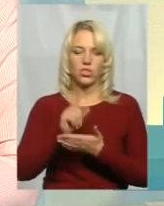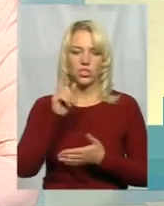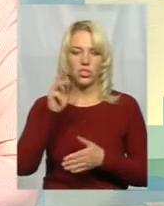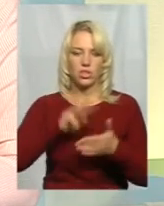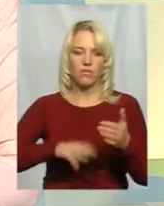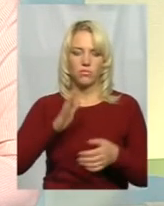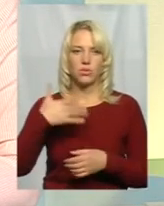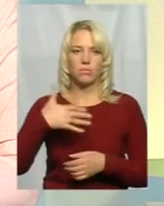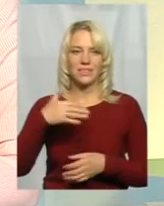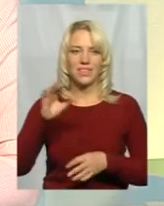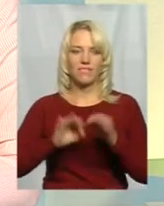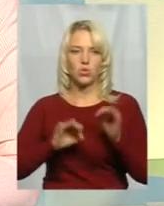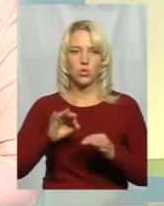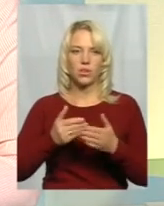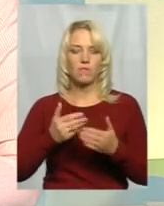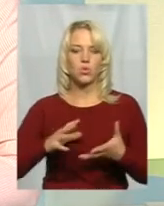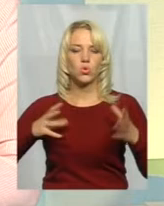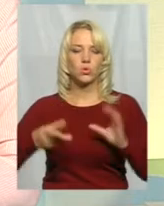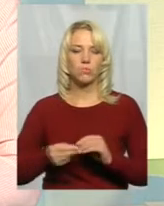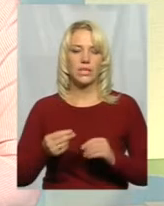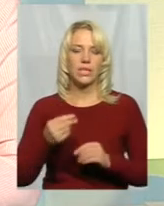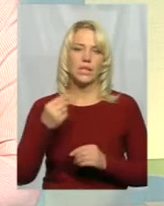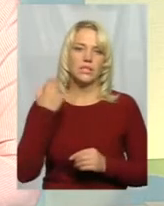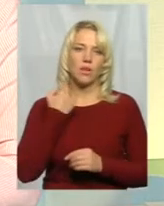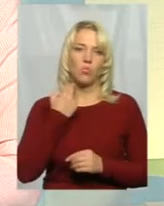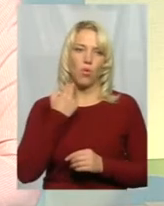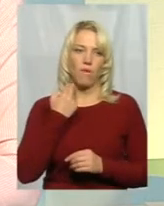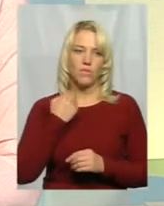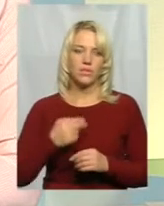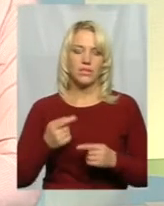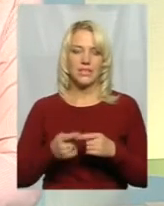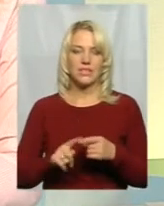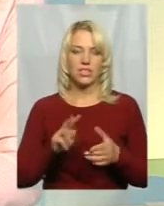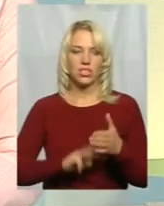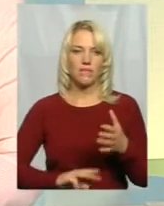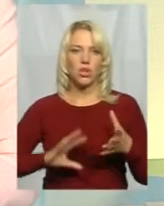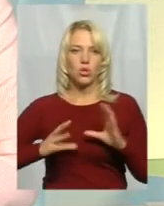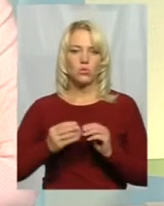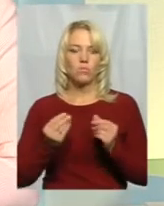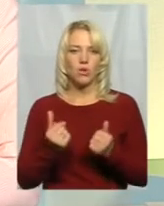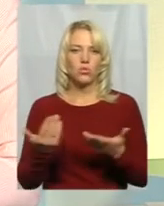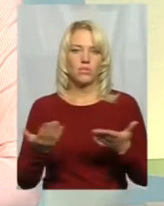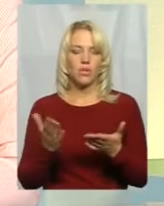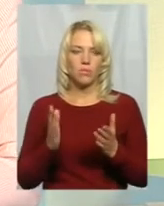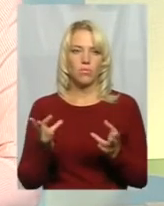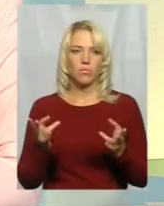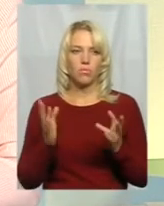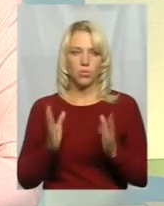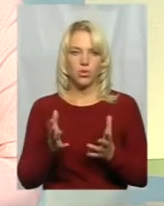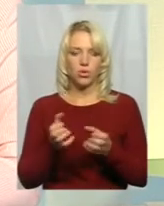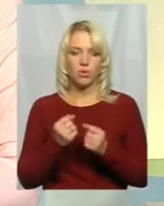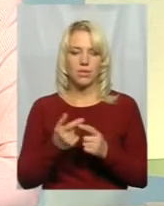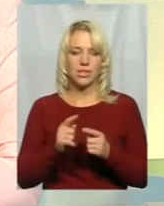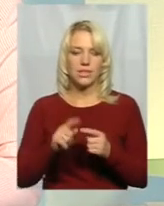% від суми заборгованості. Штраф, сума коштів, яка буде утримана з